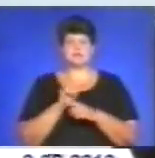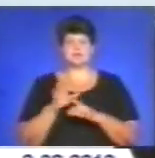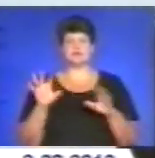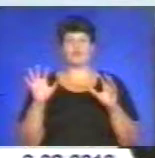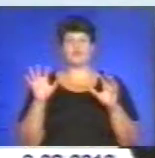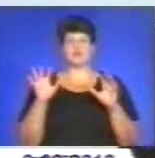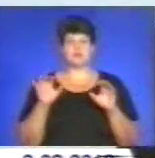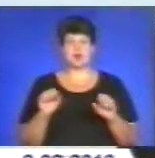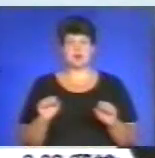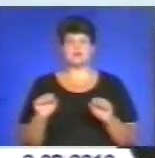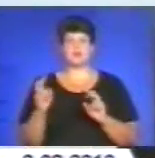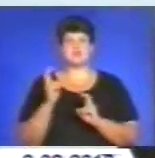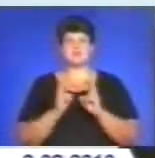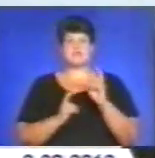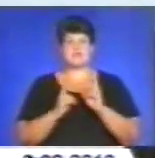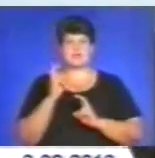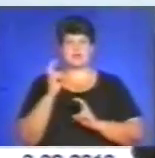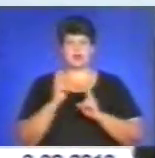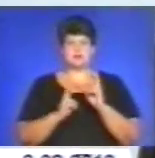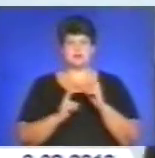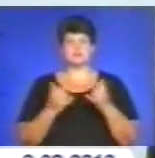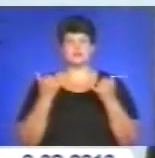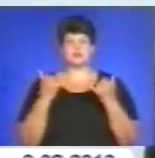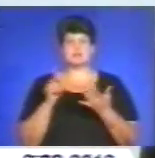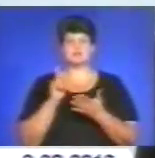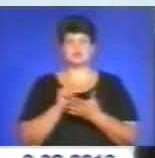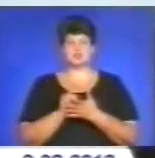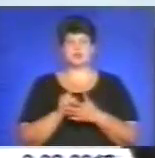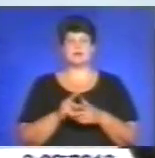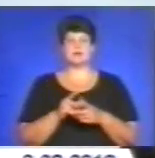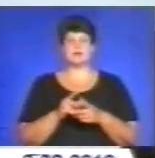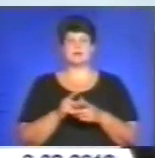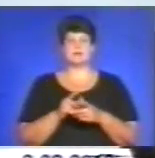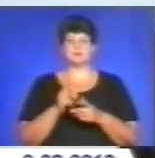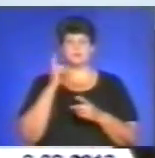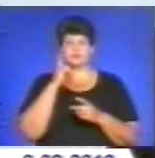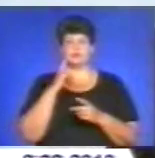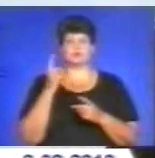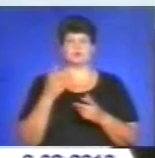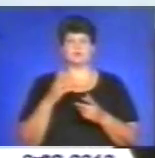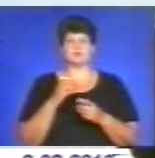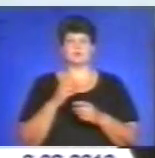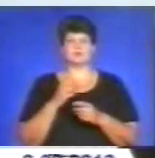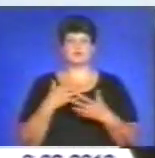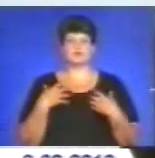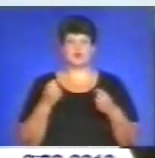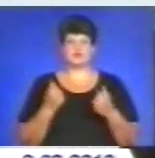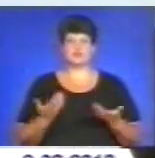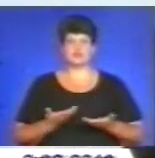предприятия. Мы сейчас должны позаботиться о здоровье живых и помочь